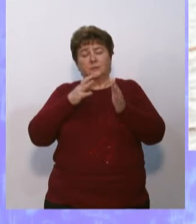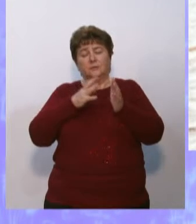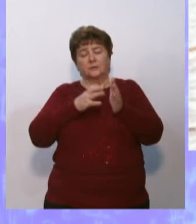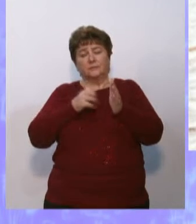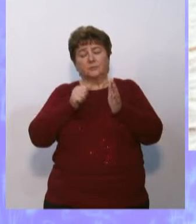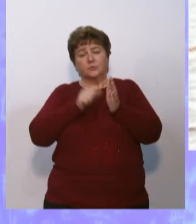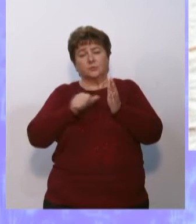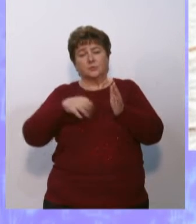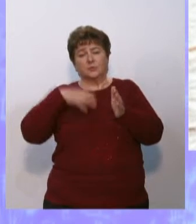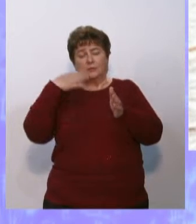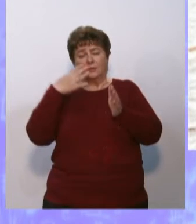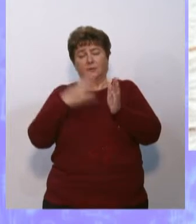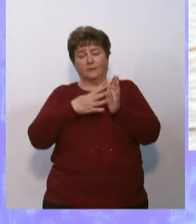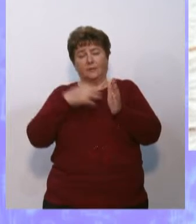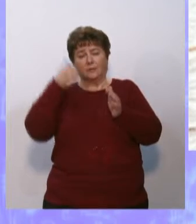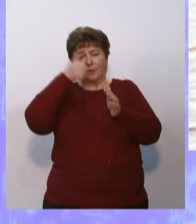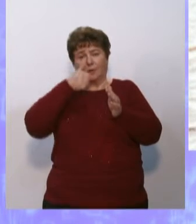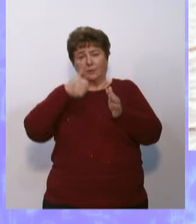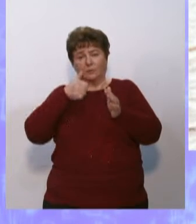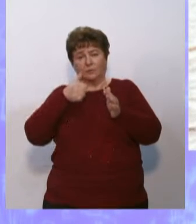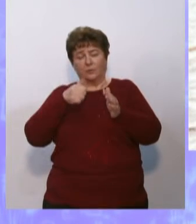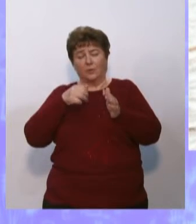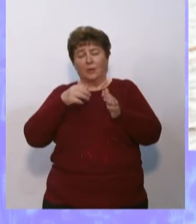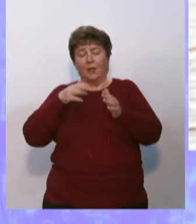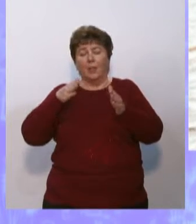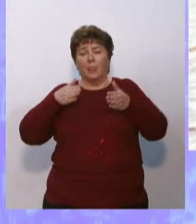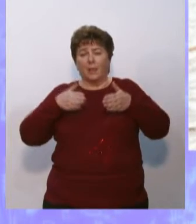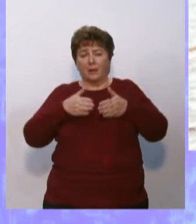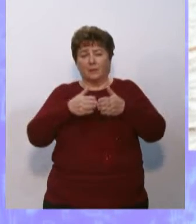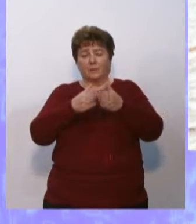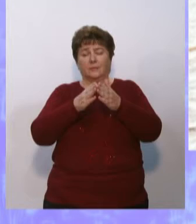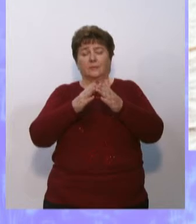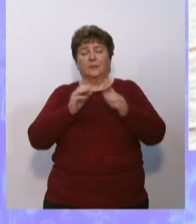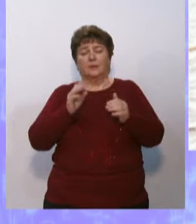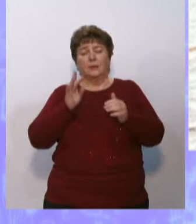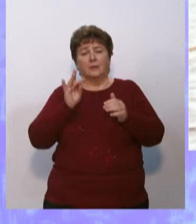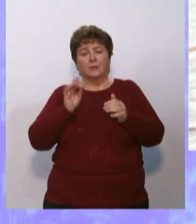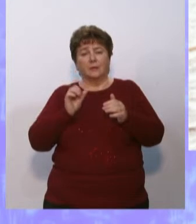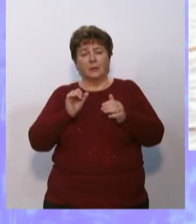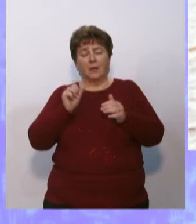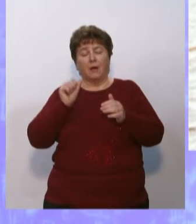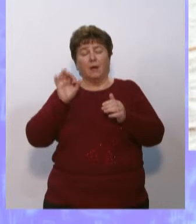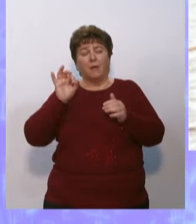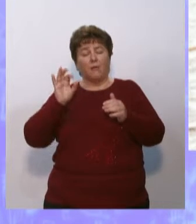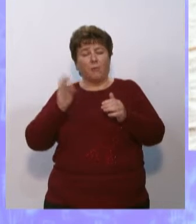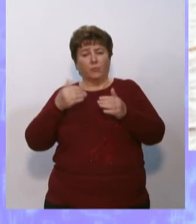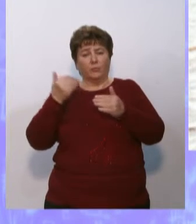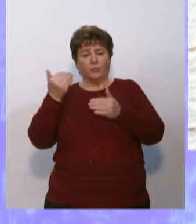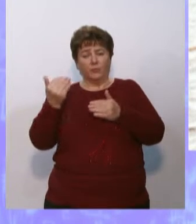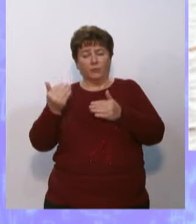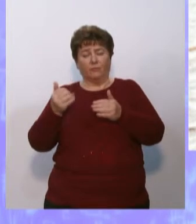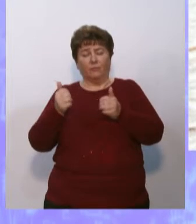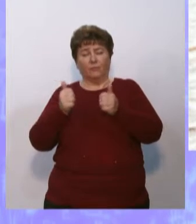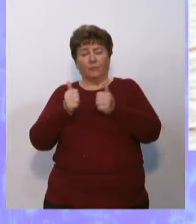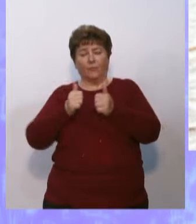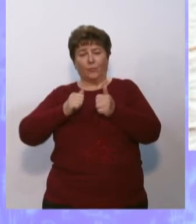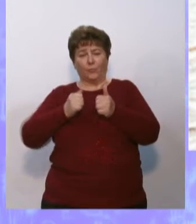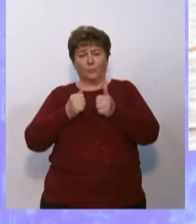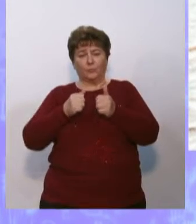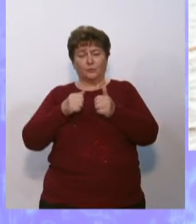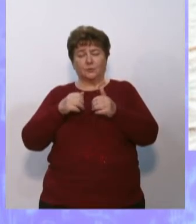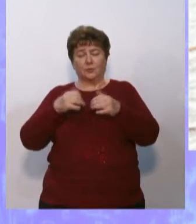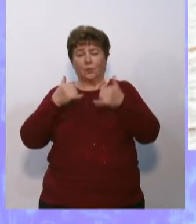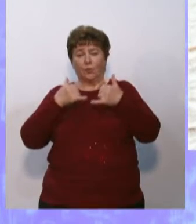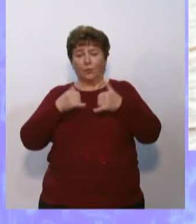году, дрейфуя на парусной лодке Ра, он и его спутники были потрясены